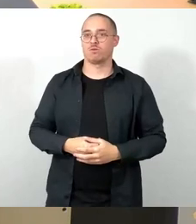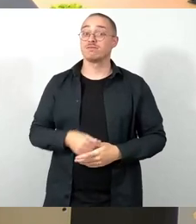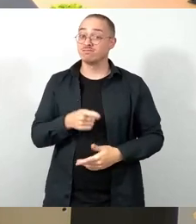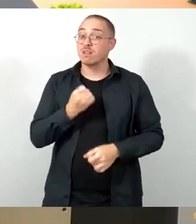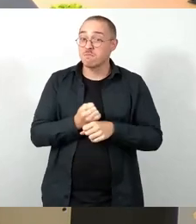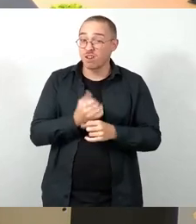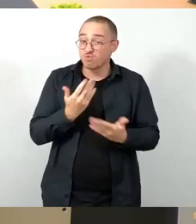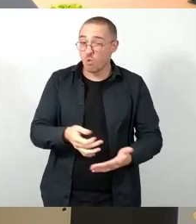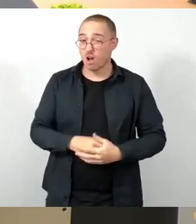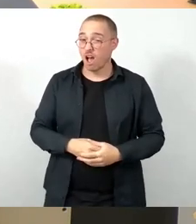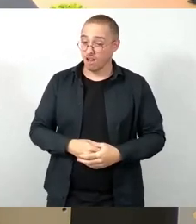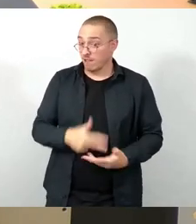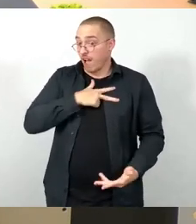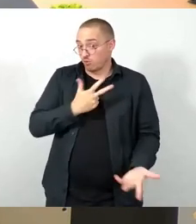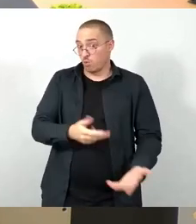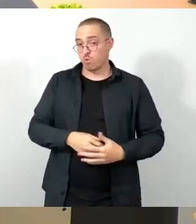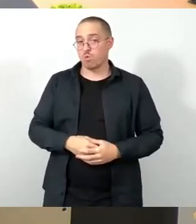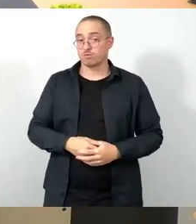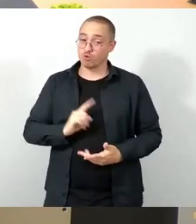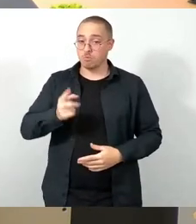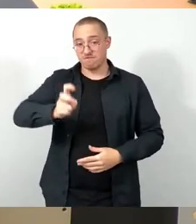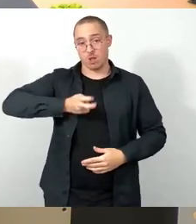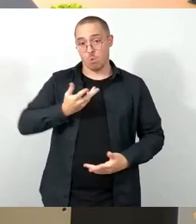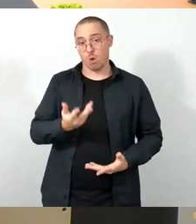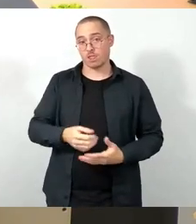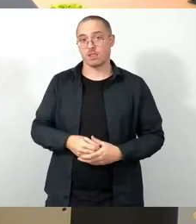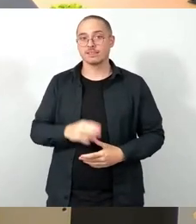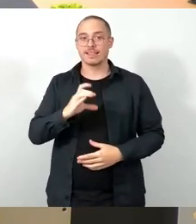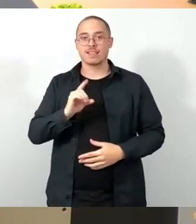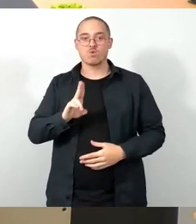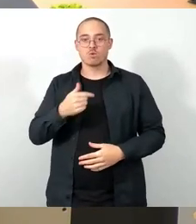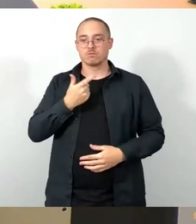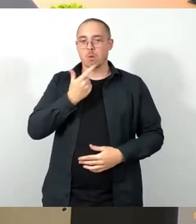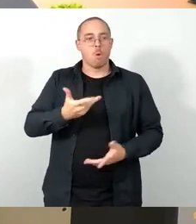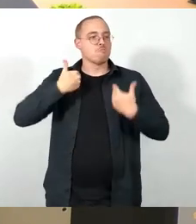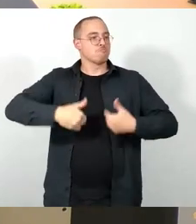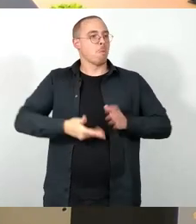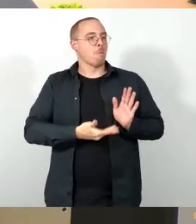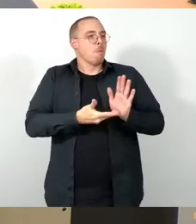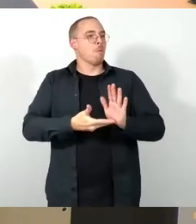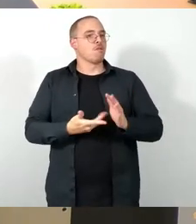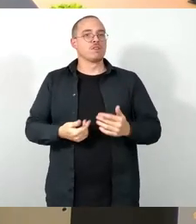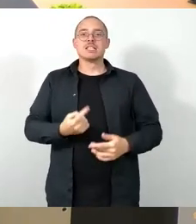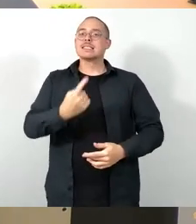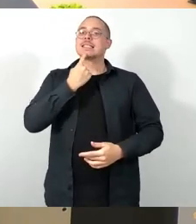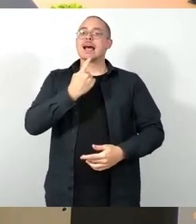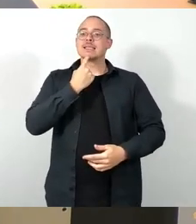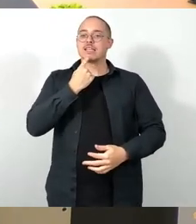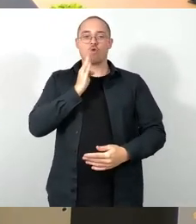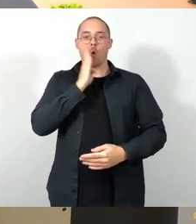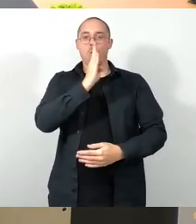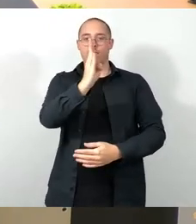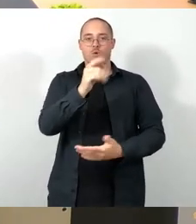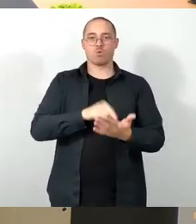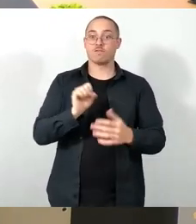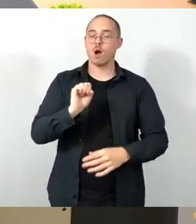einfach die Wahrheit ist. Die CDU gibt sich als sachlich orientierter Partei aus Angst vor der AfD auf. Sie begeht